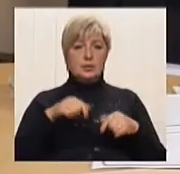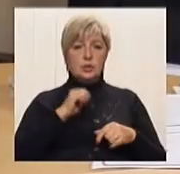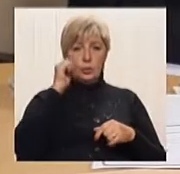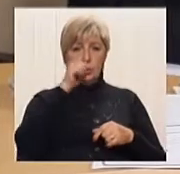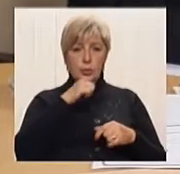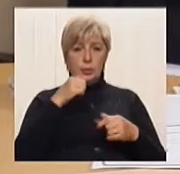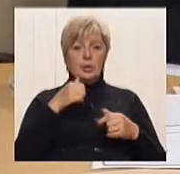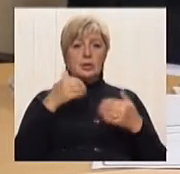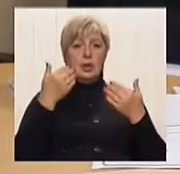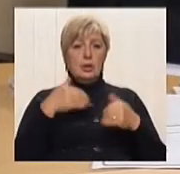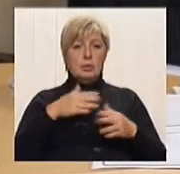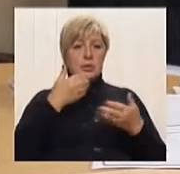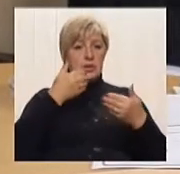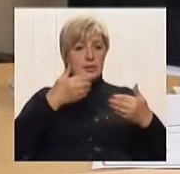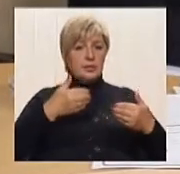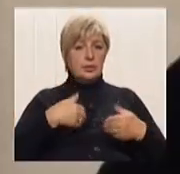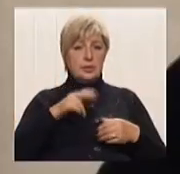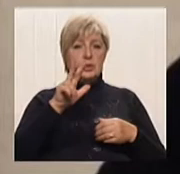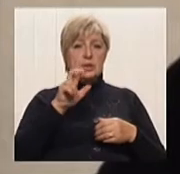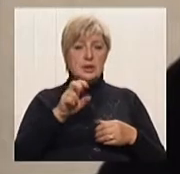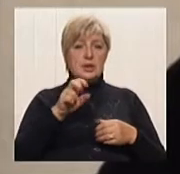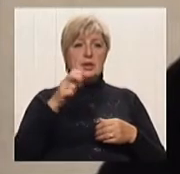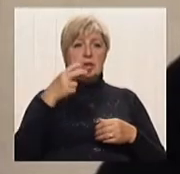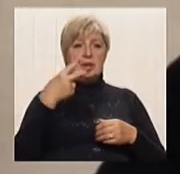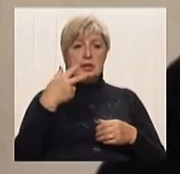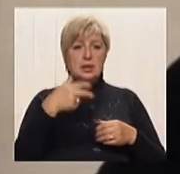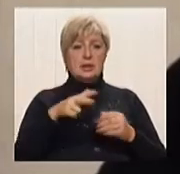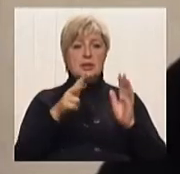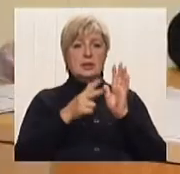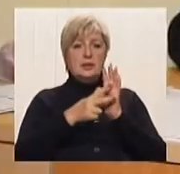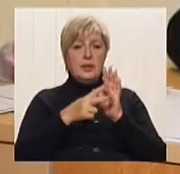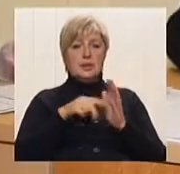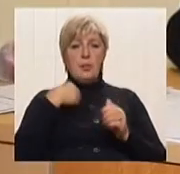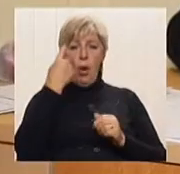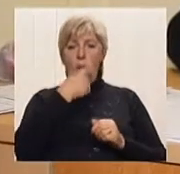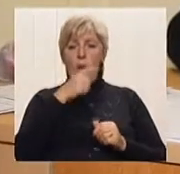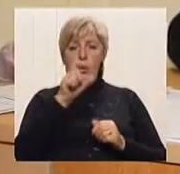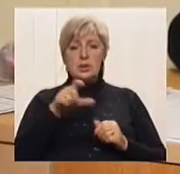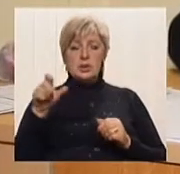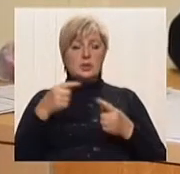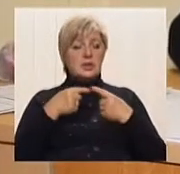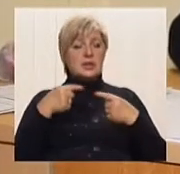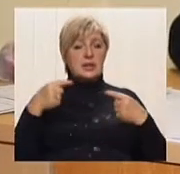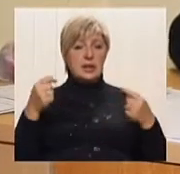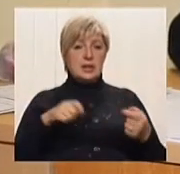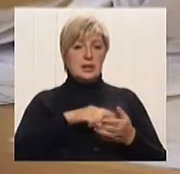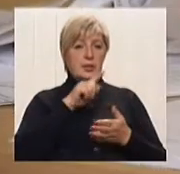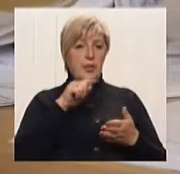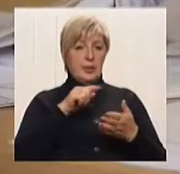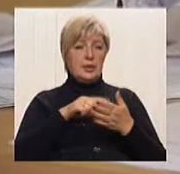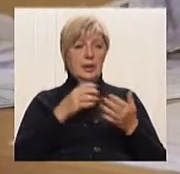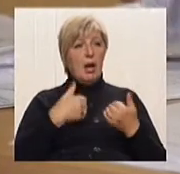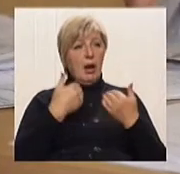звернулися 338 осіб з різними питаннями. Але їм надана фахова